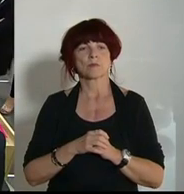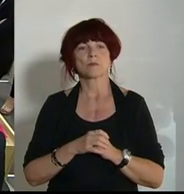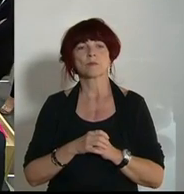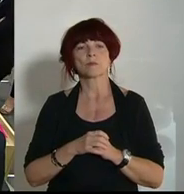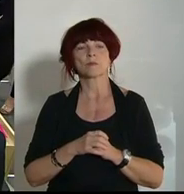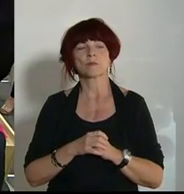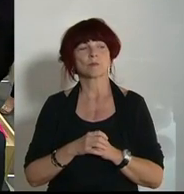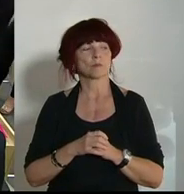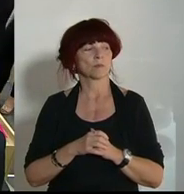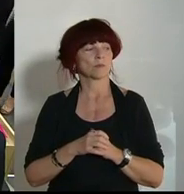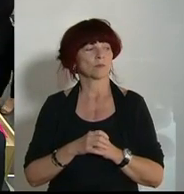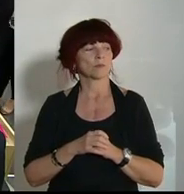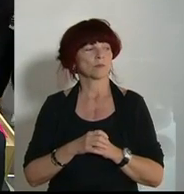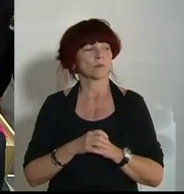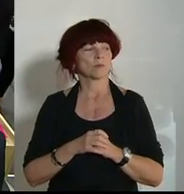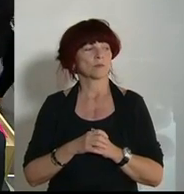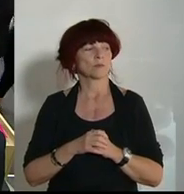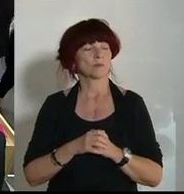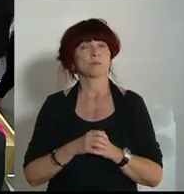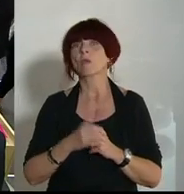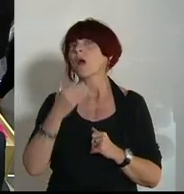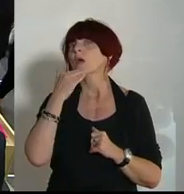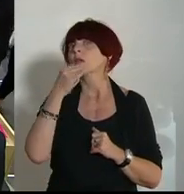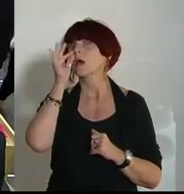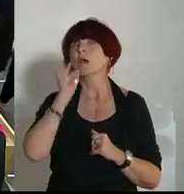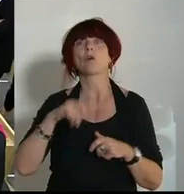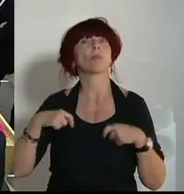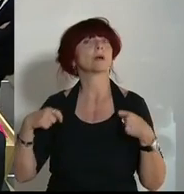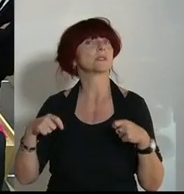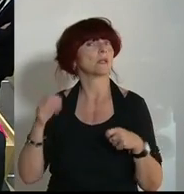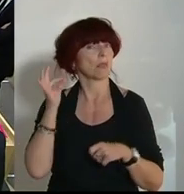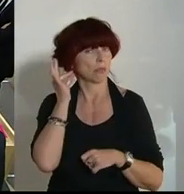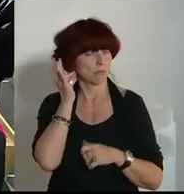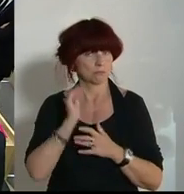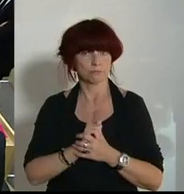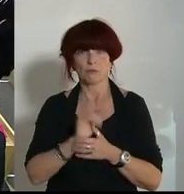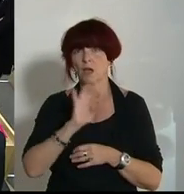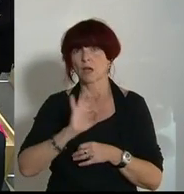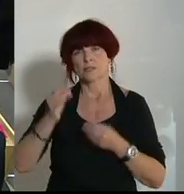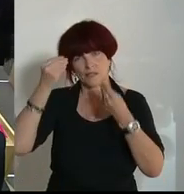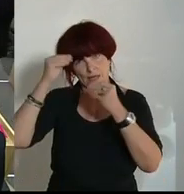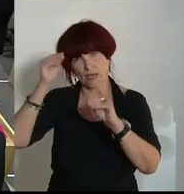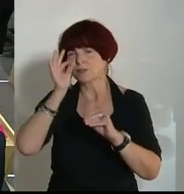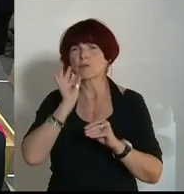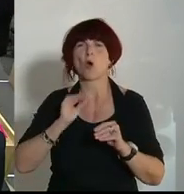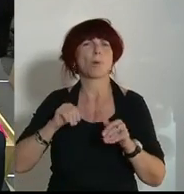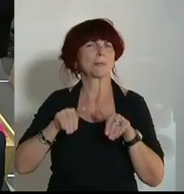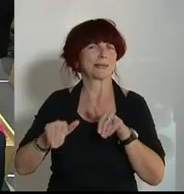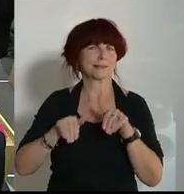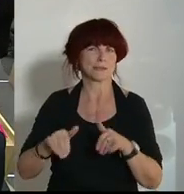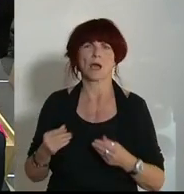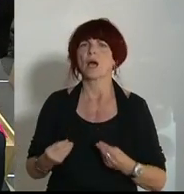FPÖ ist der nächste Redner. Ja, danke Frau Präsidentin, sehr geehrte Frau Minister, geschätzte Kolleginnen